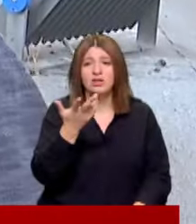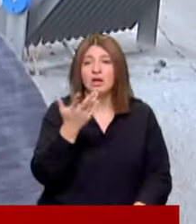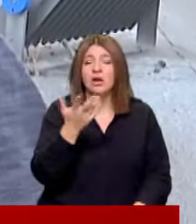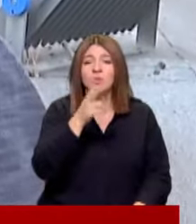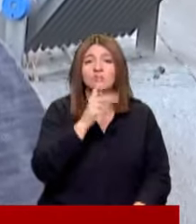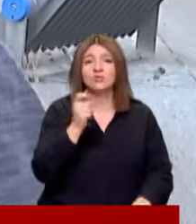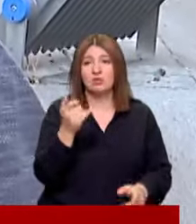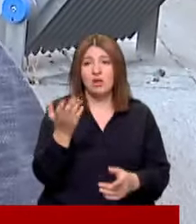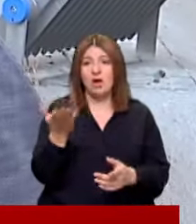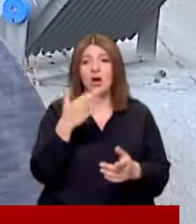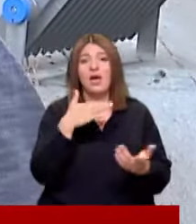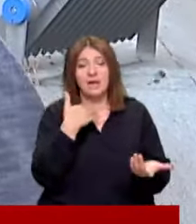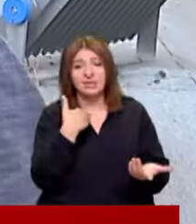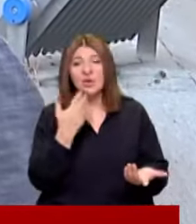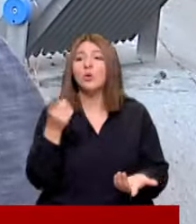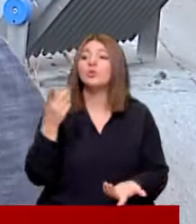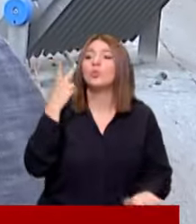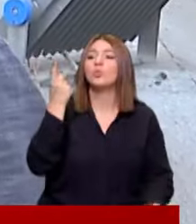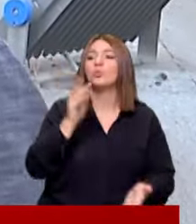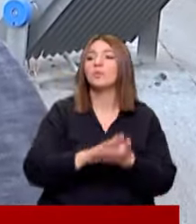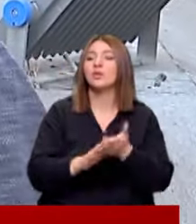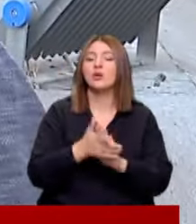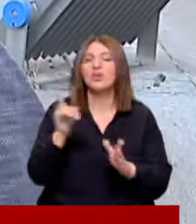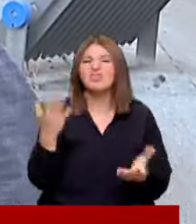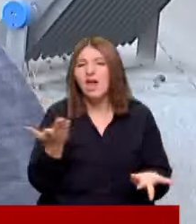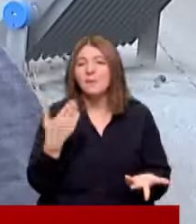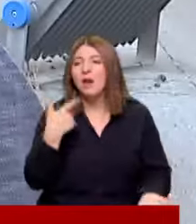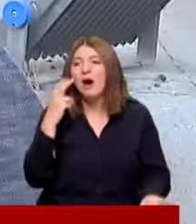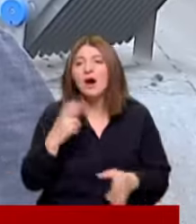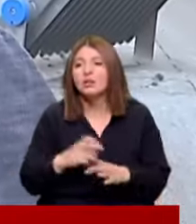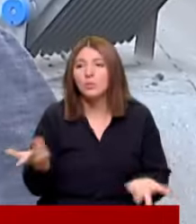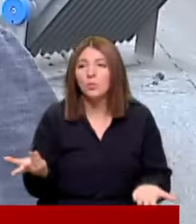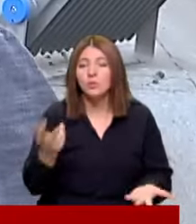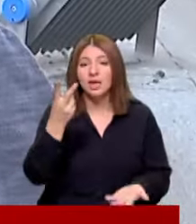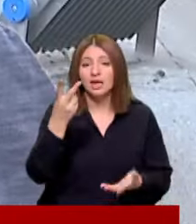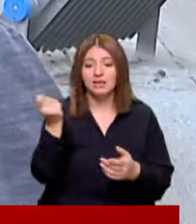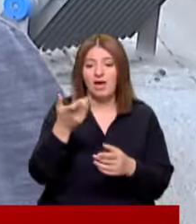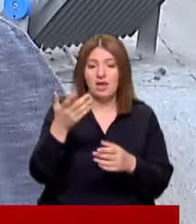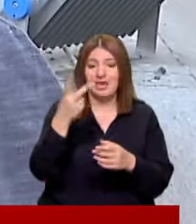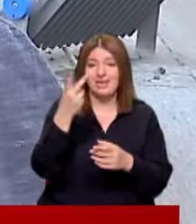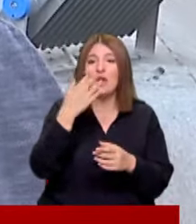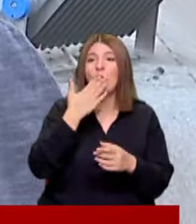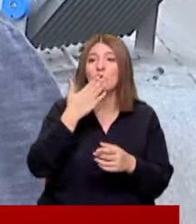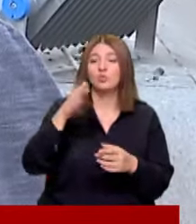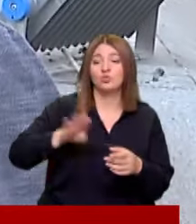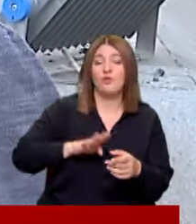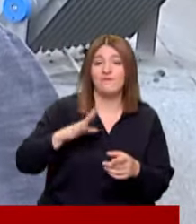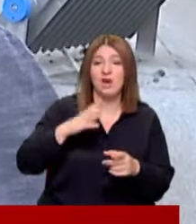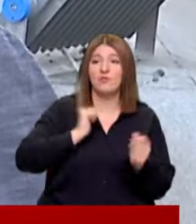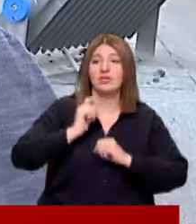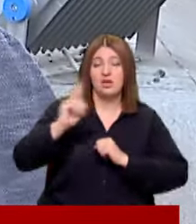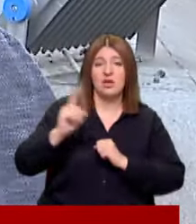mümkünatı var mı yani? Et Onu zaten unuttuk, o nasıl bir şeydi? Hatırlamıyoruz ki İki tane üniversitede okuyan çocuğum var Onların